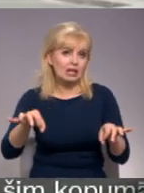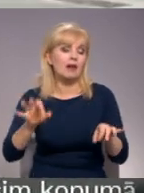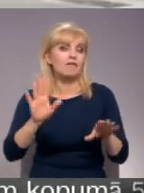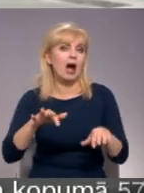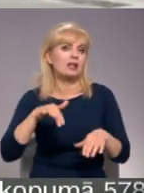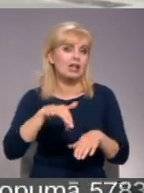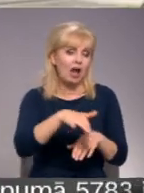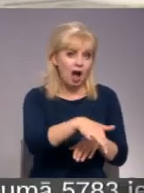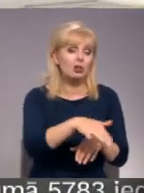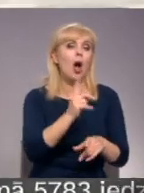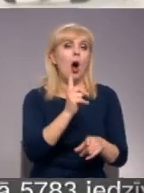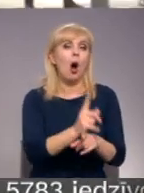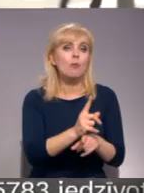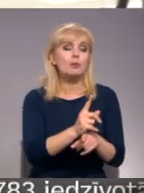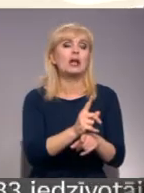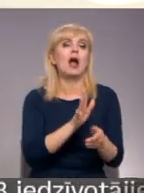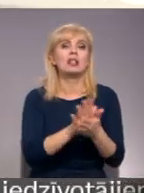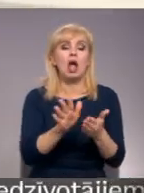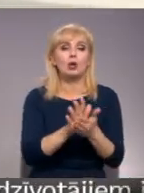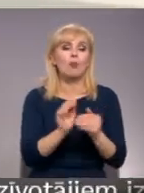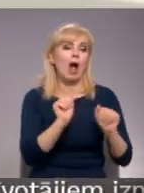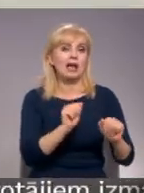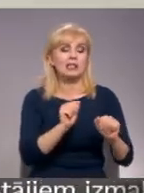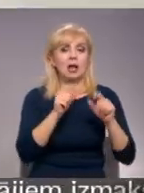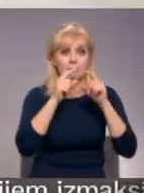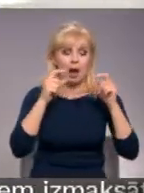Obligāti gan būs jāvalkā aizsarga maskas.